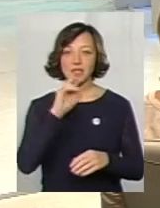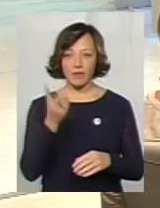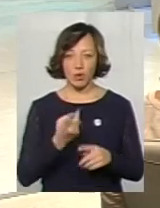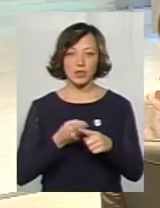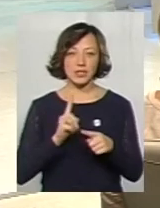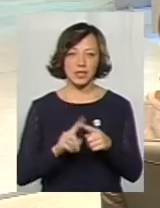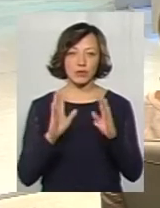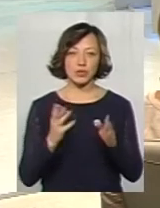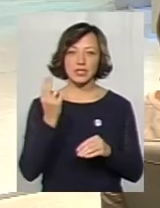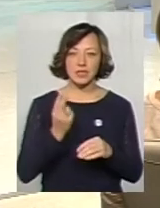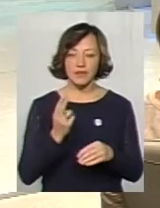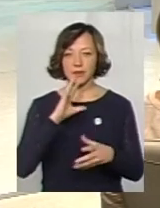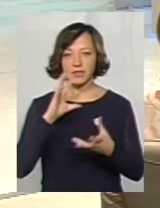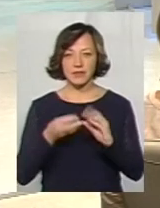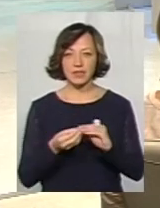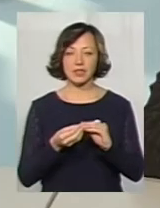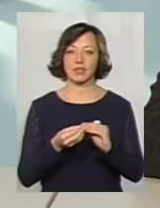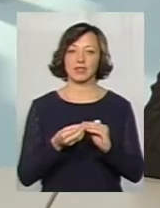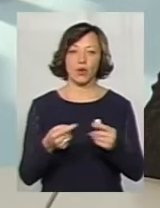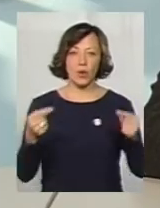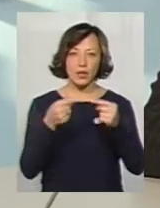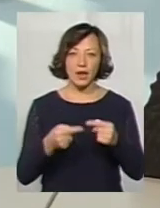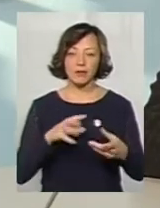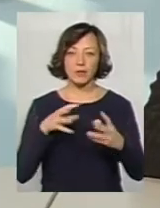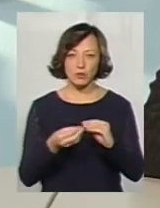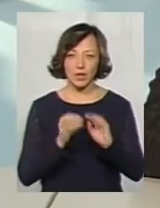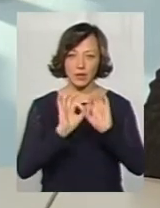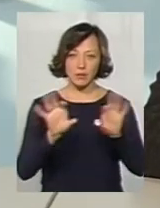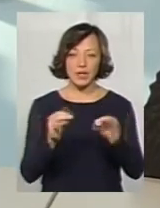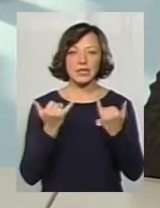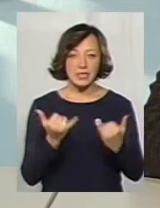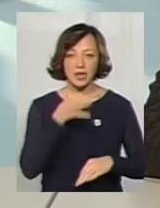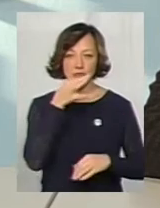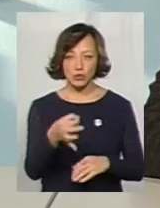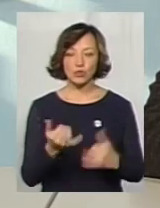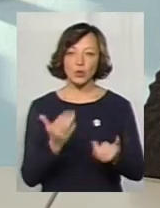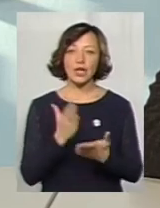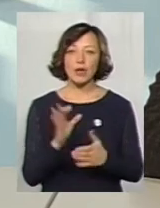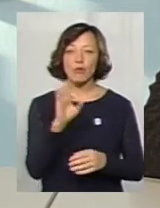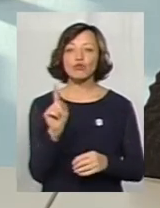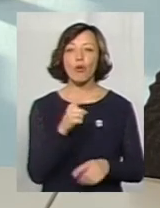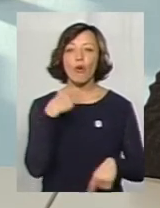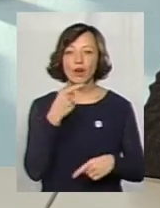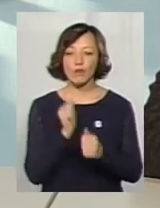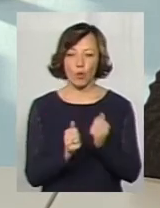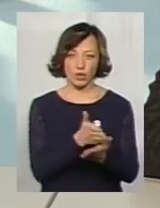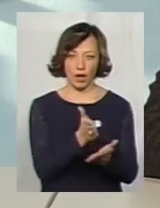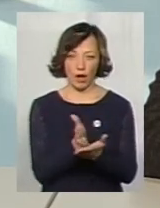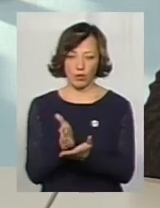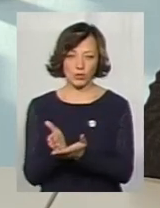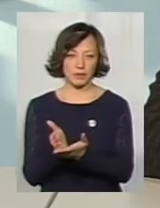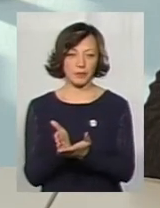це звіт буде із цифрами, це буде звіт з конкретними результатами. Зараз кажу, що сьогодні є про що говорити в кожній галузі.